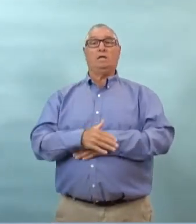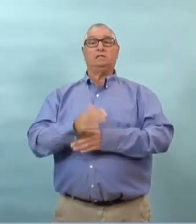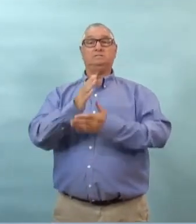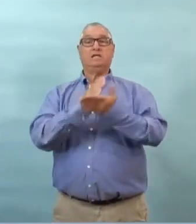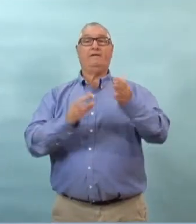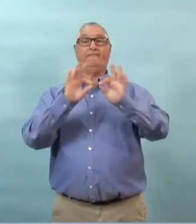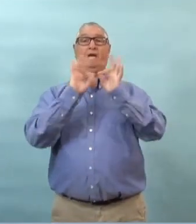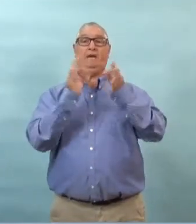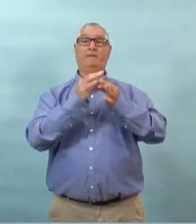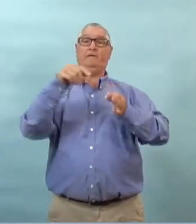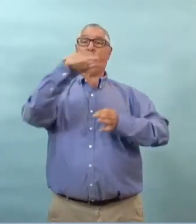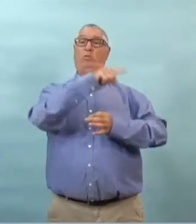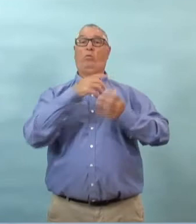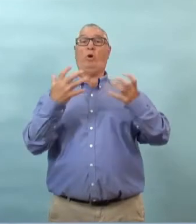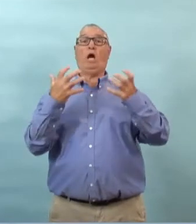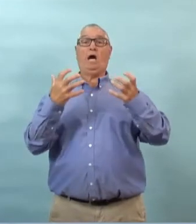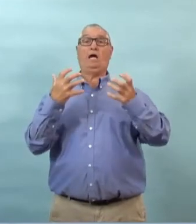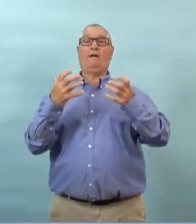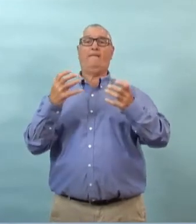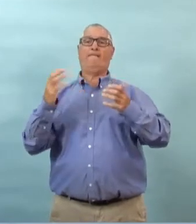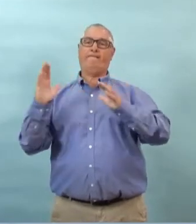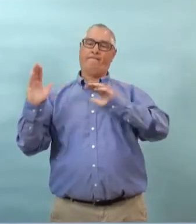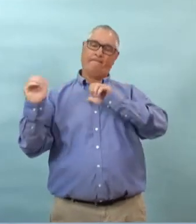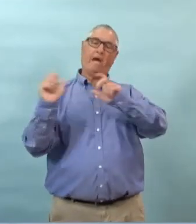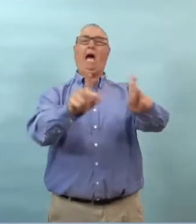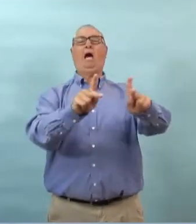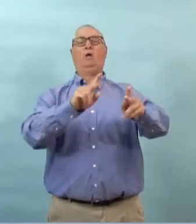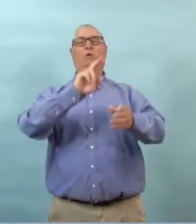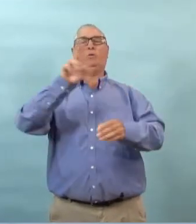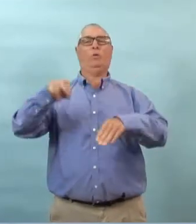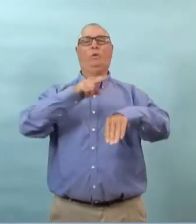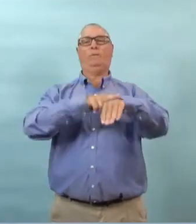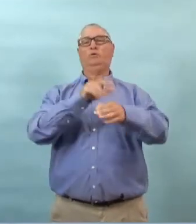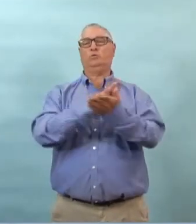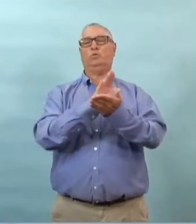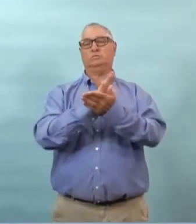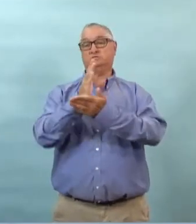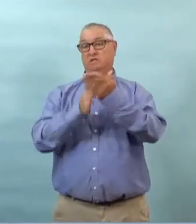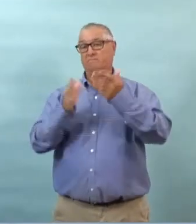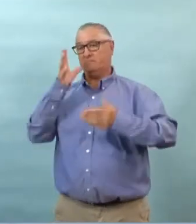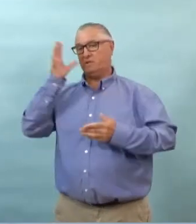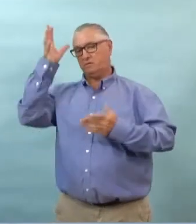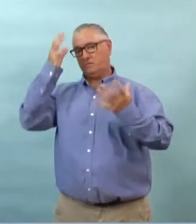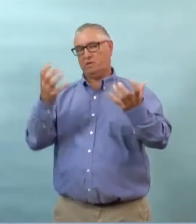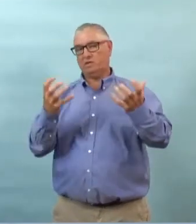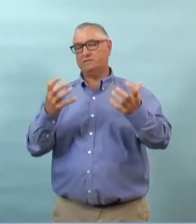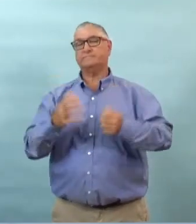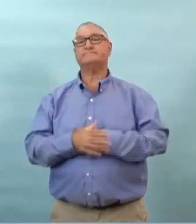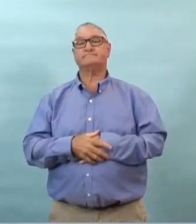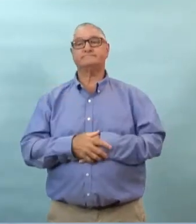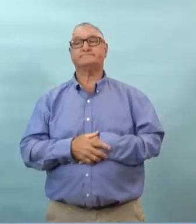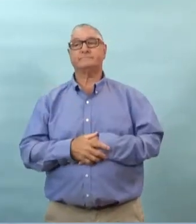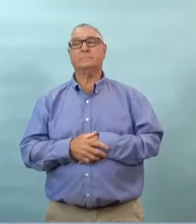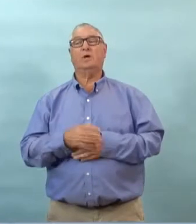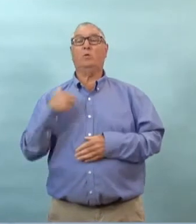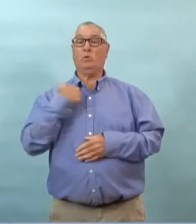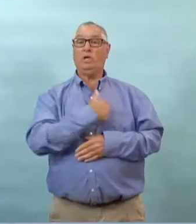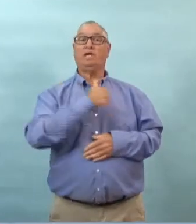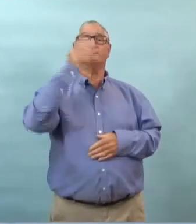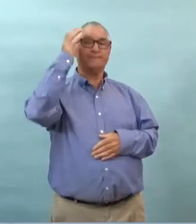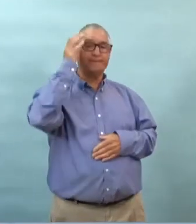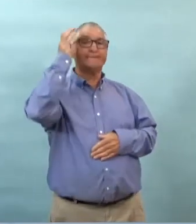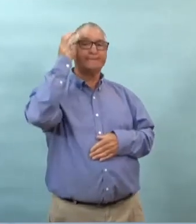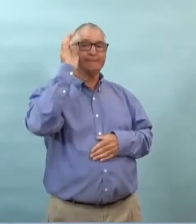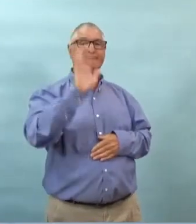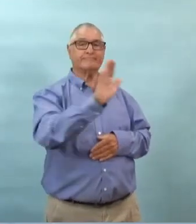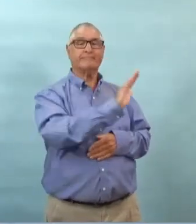il y a certainement un certain désir des familles de voir les choses revenir à ce qu'elles étaient avant un retour